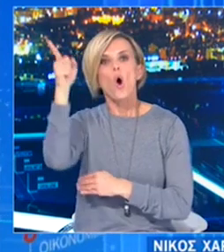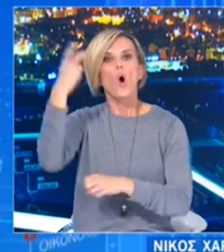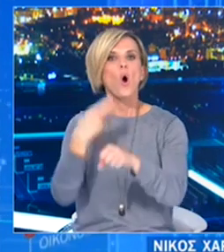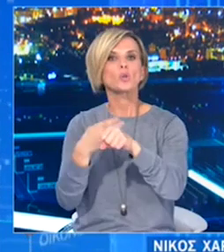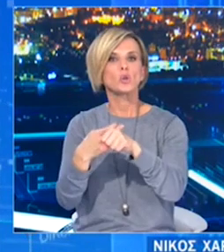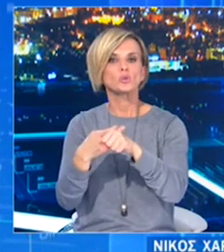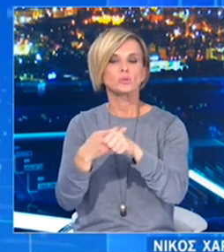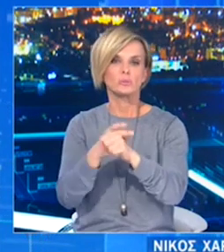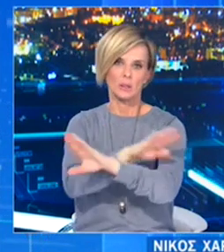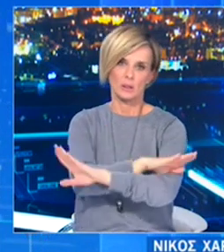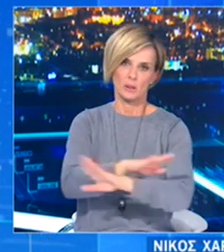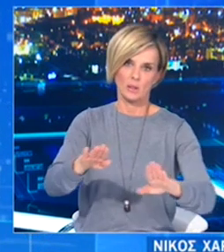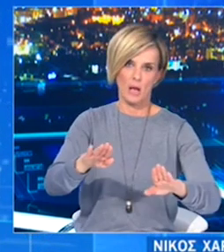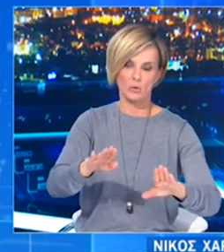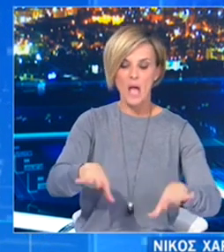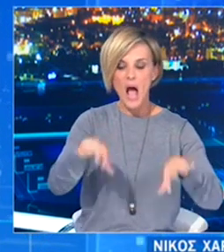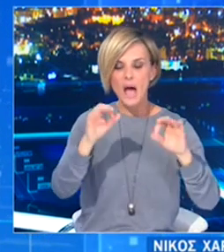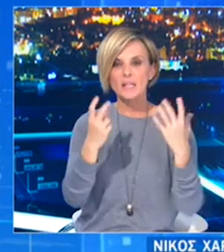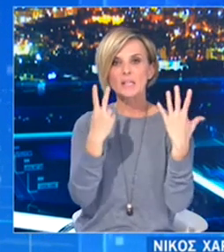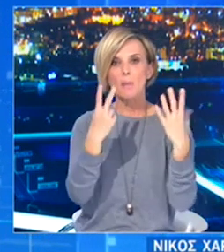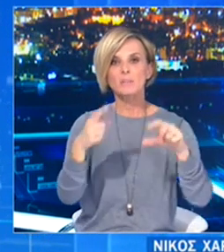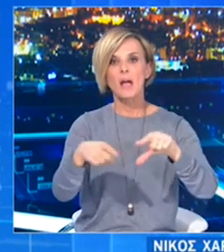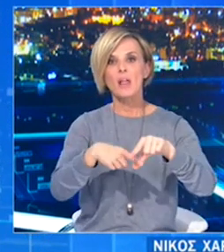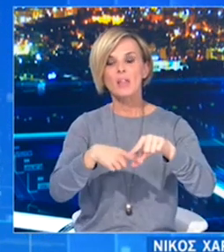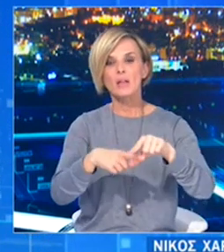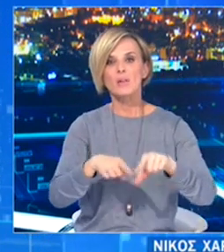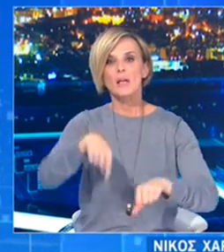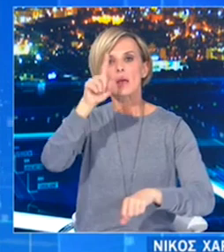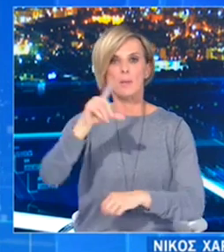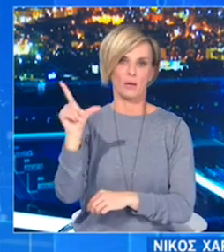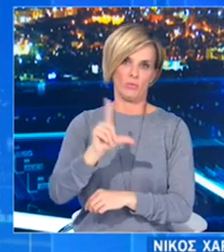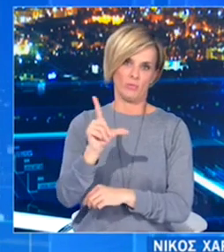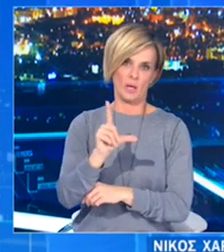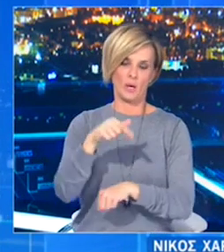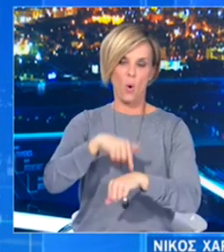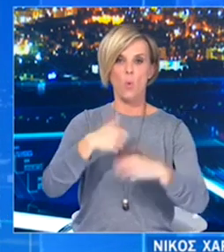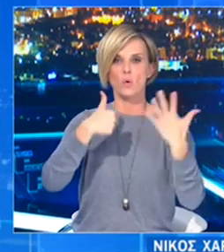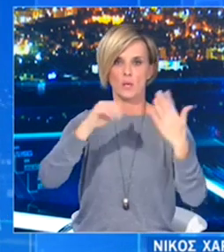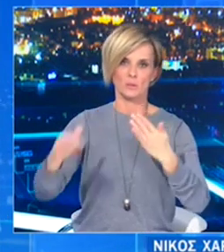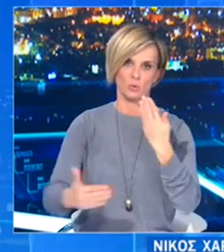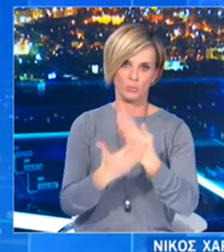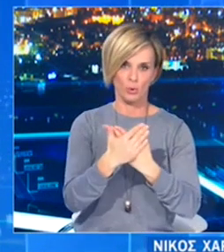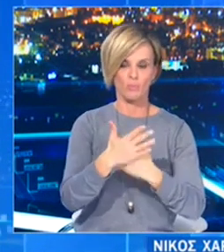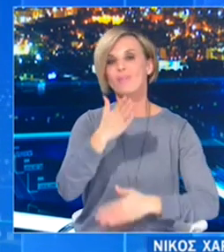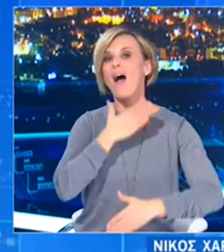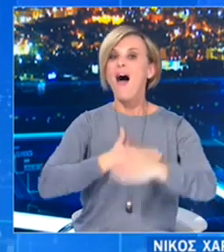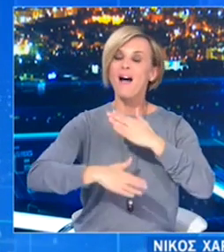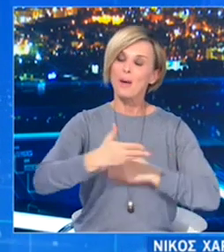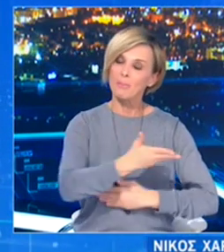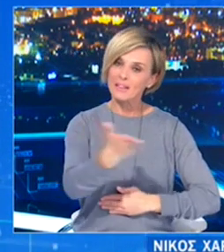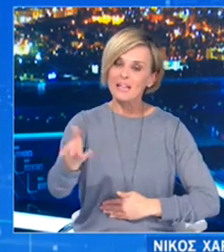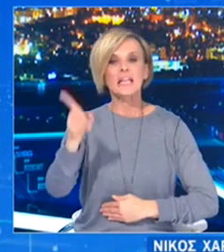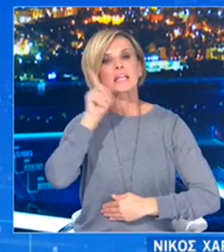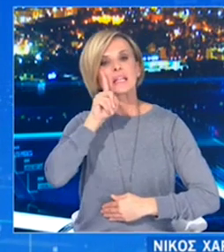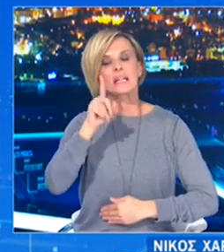ισχύουν από τη Δευτέρα 7 Δεκεμβρίου στις 6 το πρωί. Αγαπητοί μου συμπολίτες, κυρίες και κύριοι, είναι πλέον ξεκάθαρο